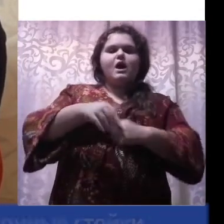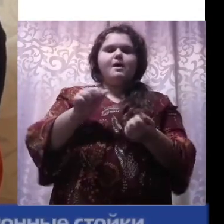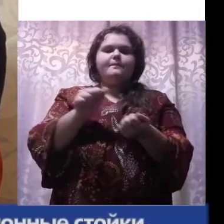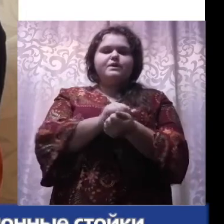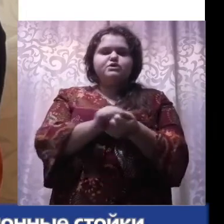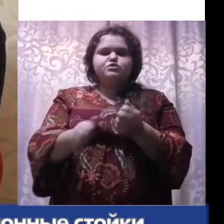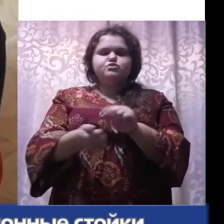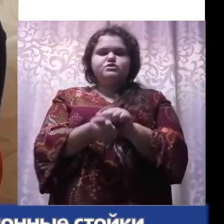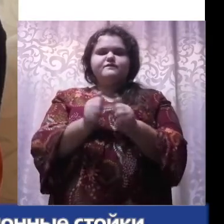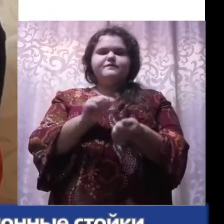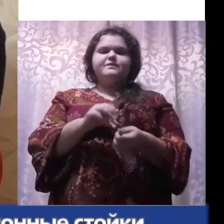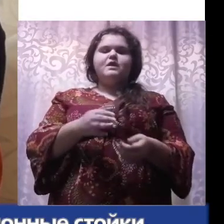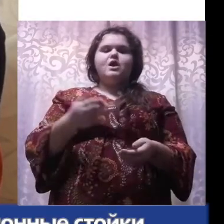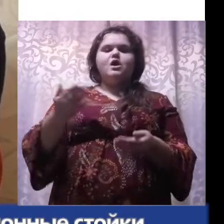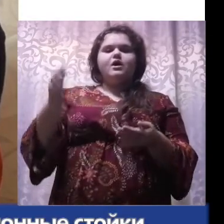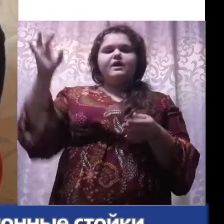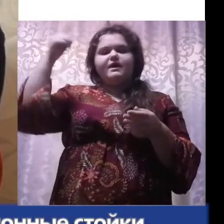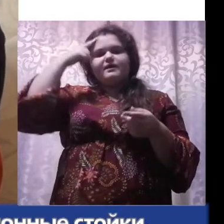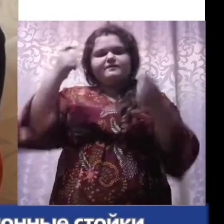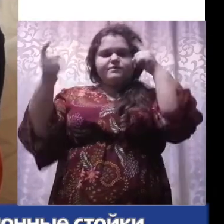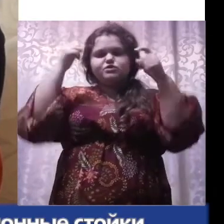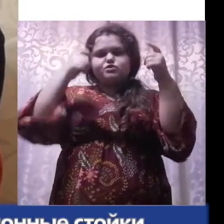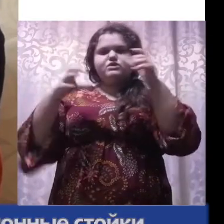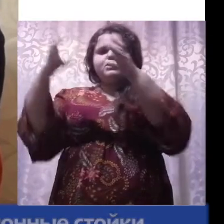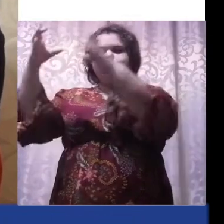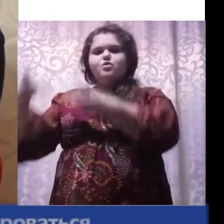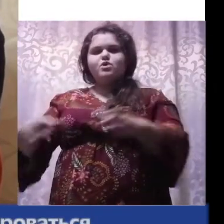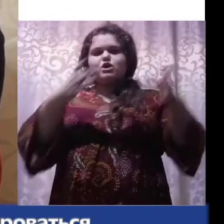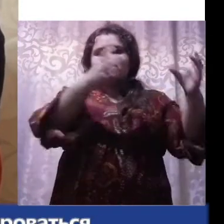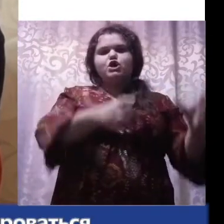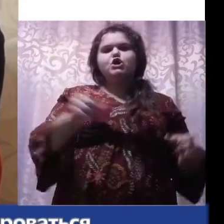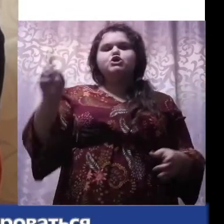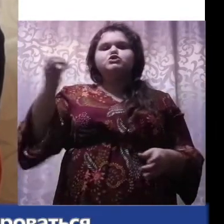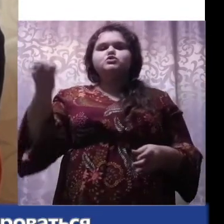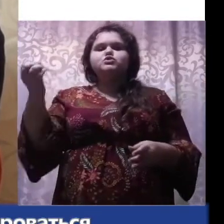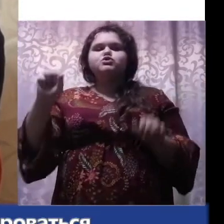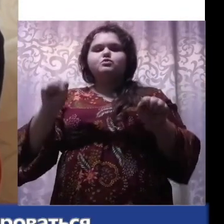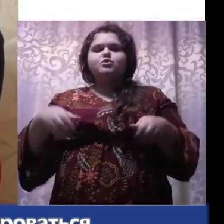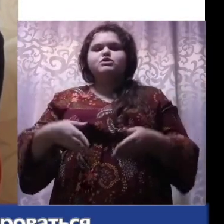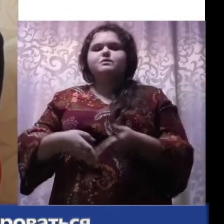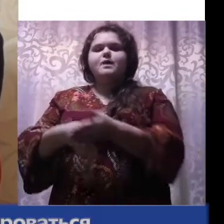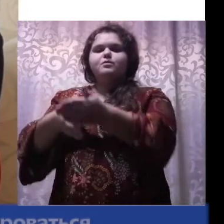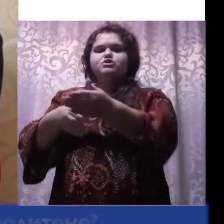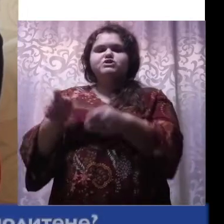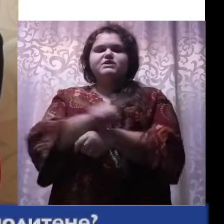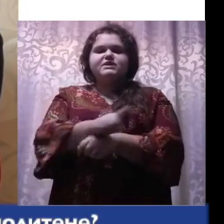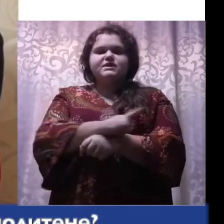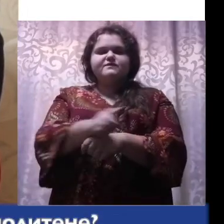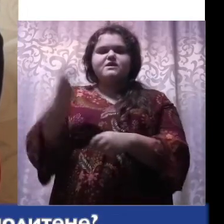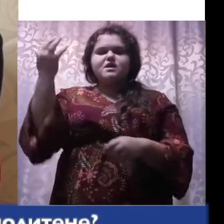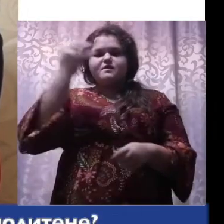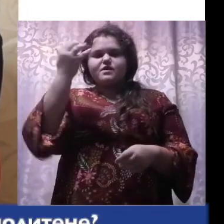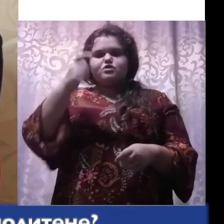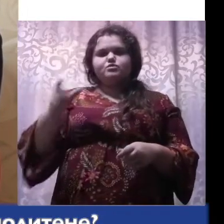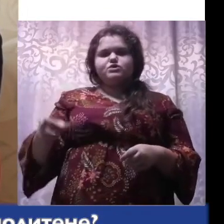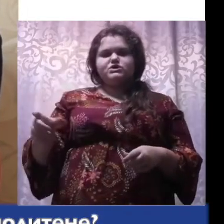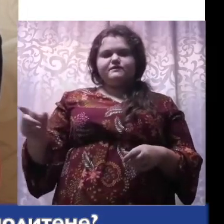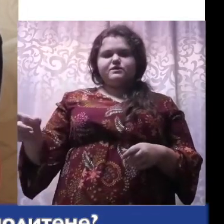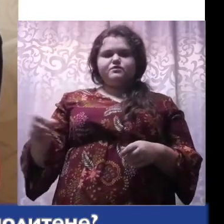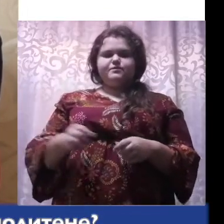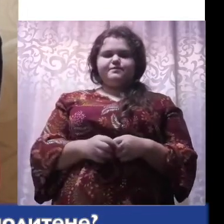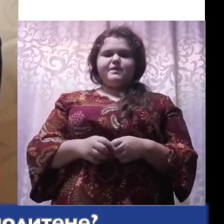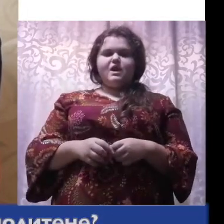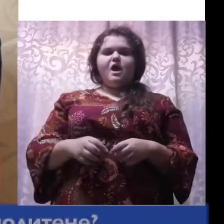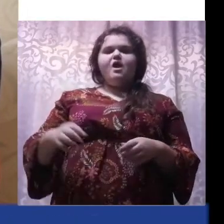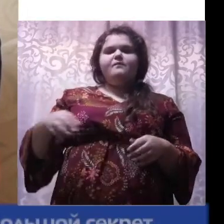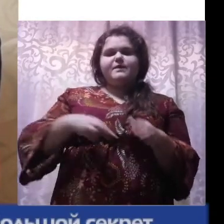бордюры, кроме того, что у нас стоят информационные стойки, что еще может помочь сориентироваться невидящему человеку в